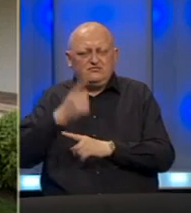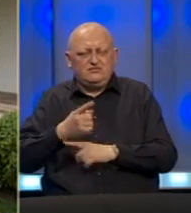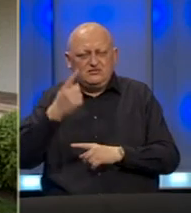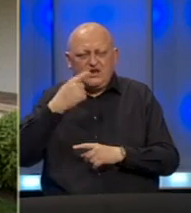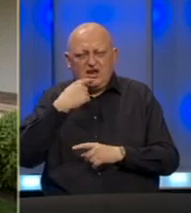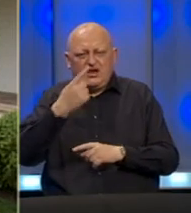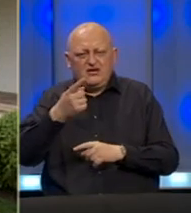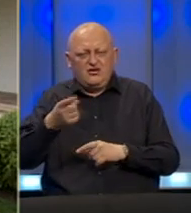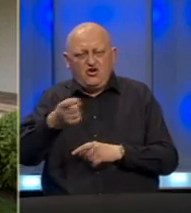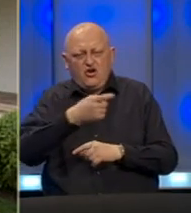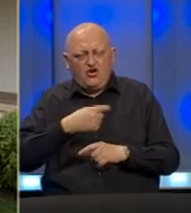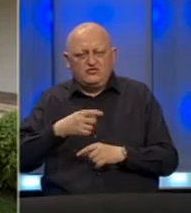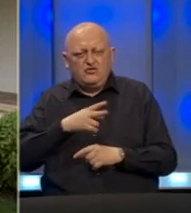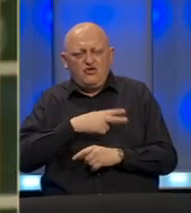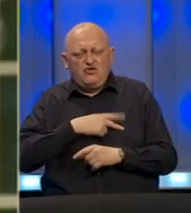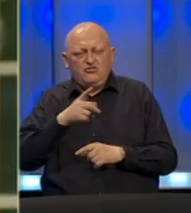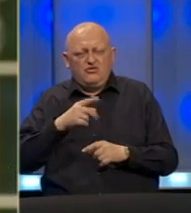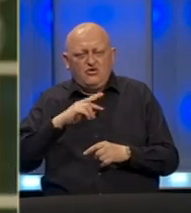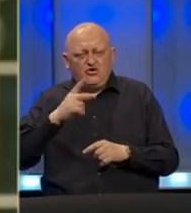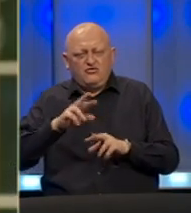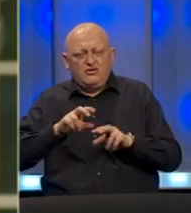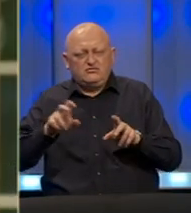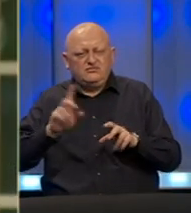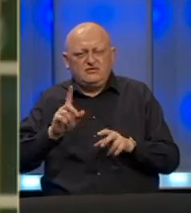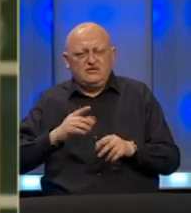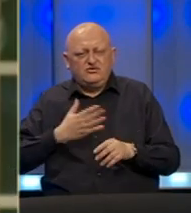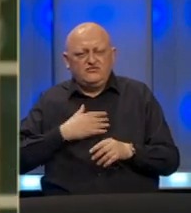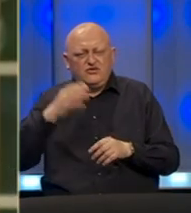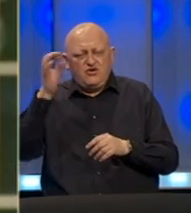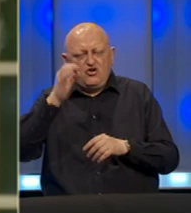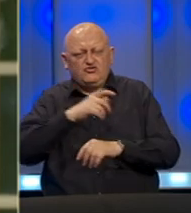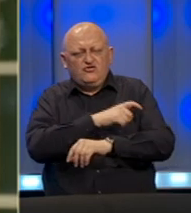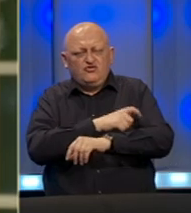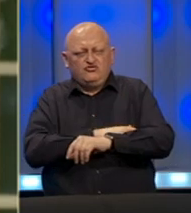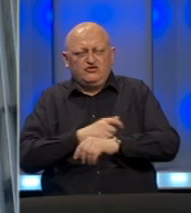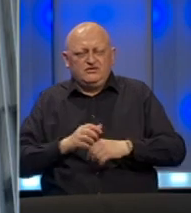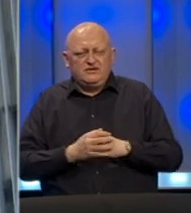tvrdi da organizacija u odgovoru na epidemiju nije uspjela u svojoj osnovnoj dužnosti.